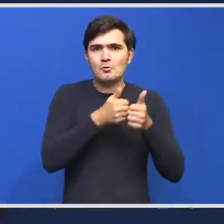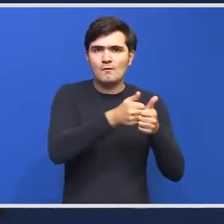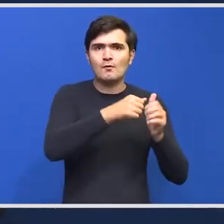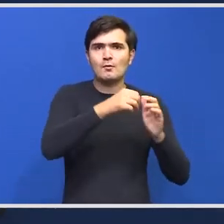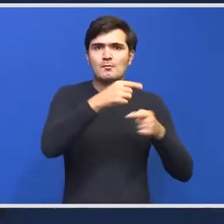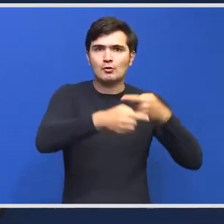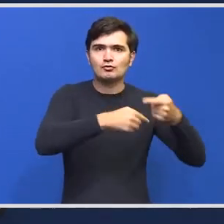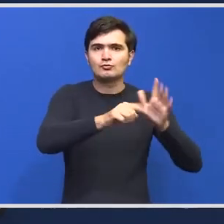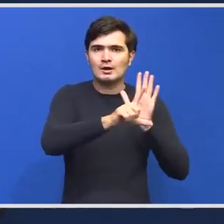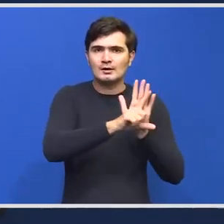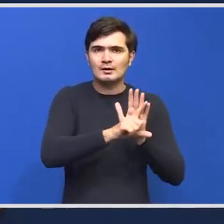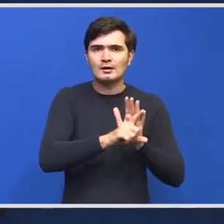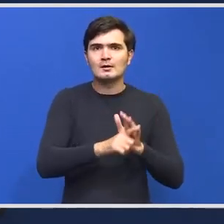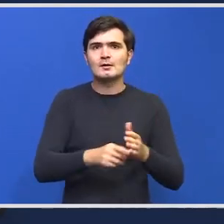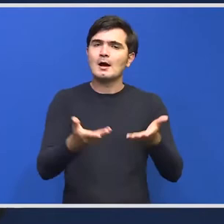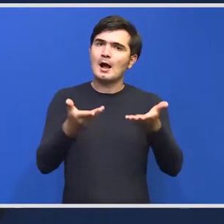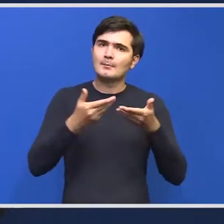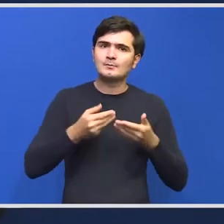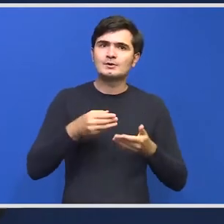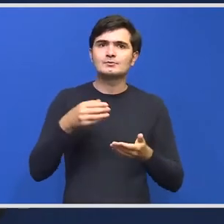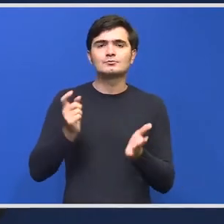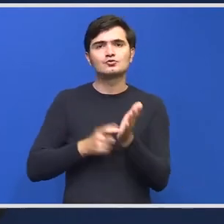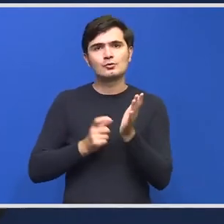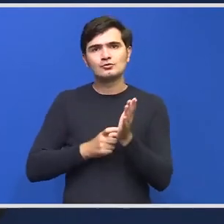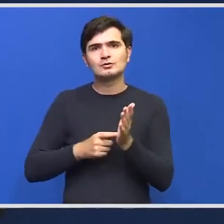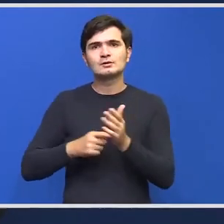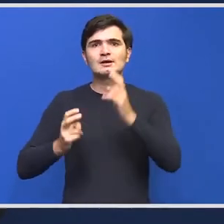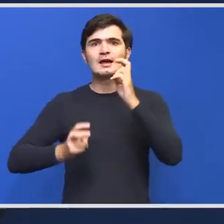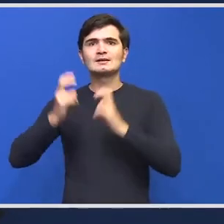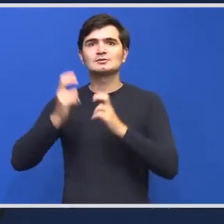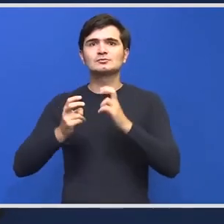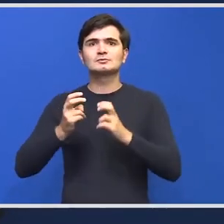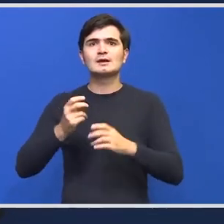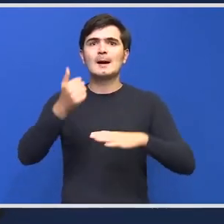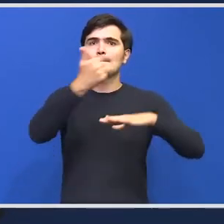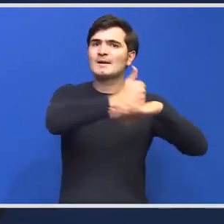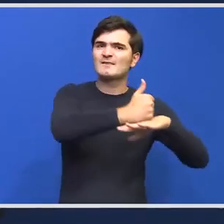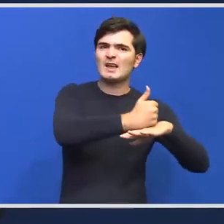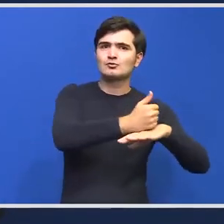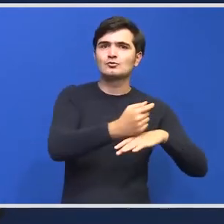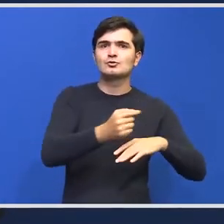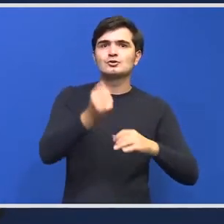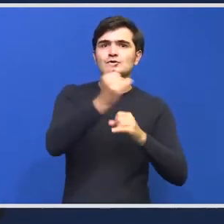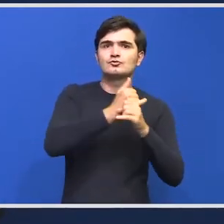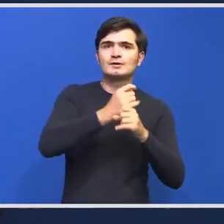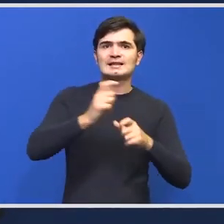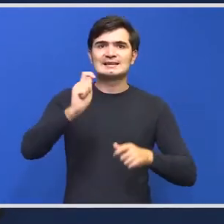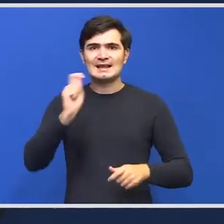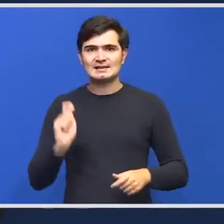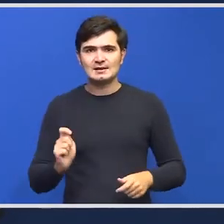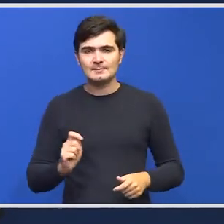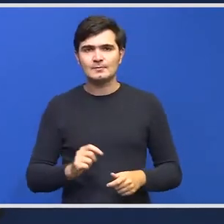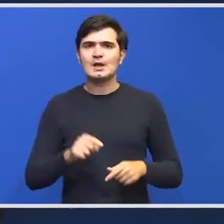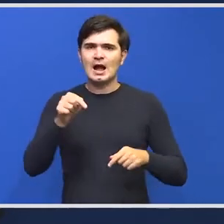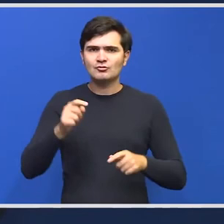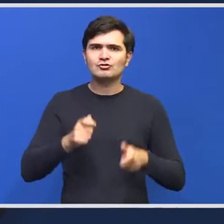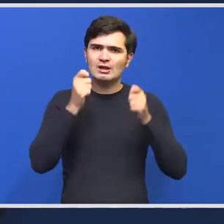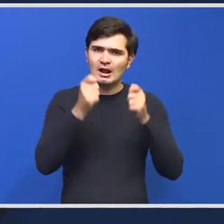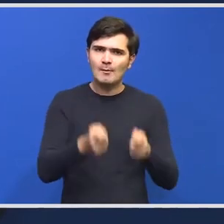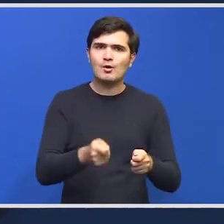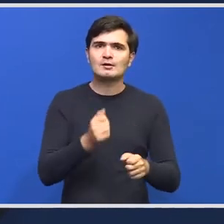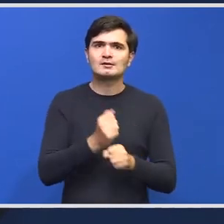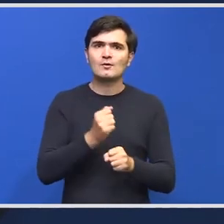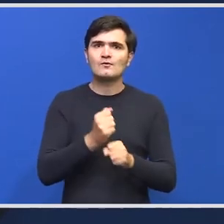legale a primit solicitările de la instituțiile prefectului din județele țării, rapoarte care se